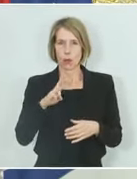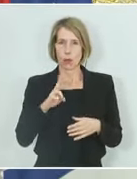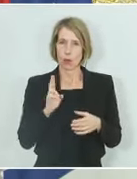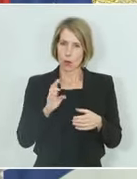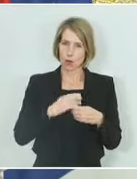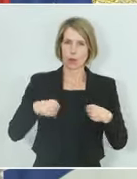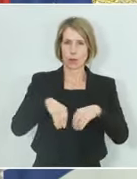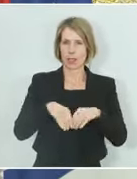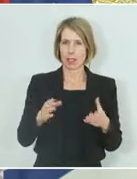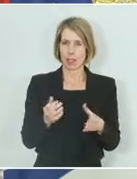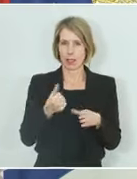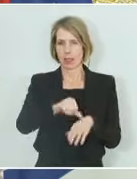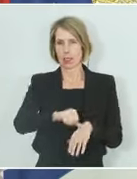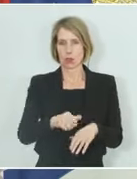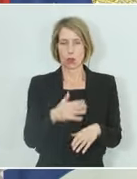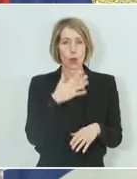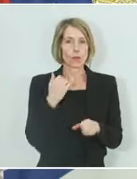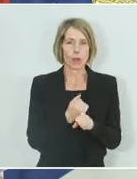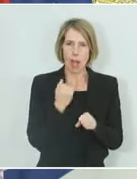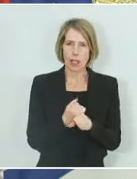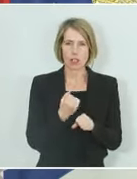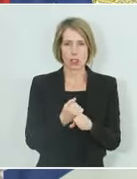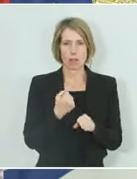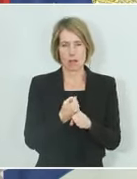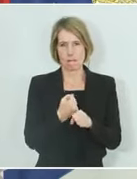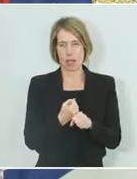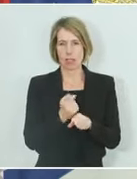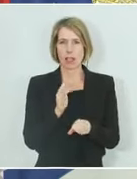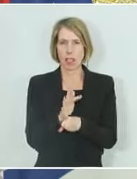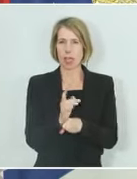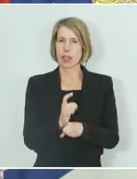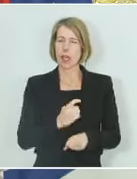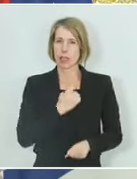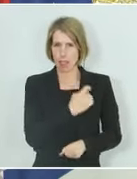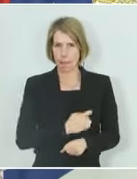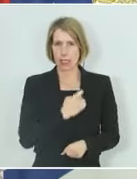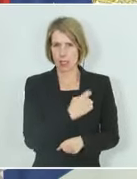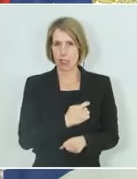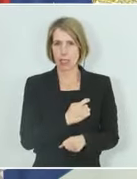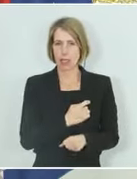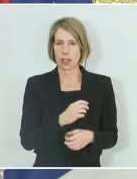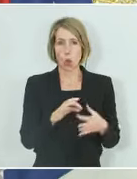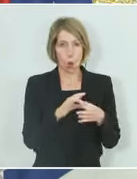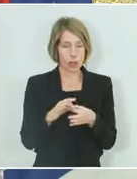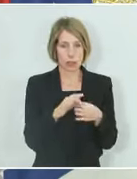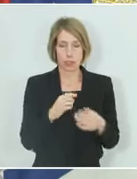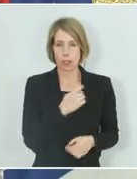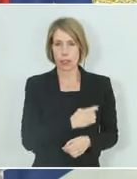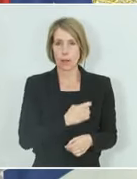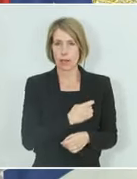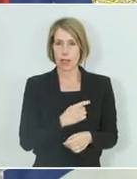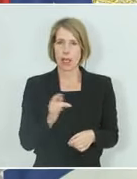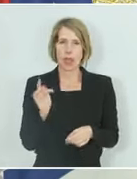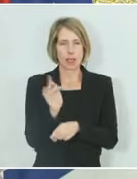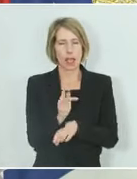viele Anstrengungen unternommen. Im Kampf gegen organisierte Kriminalität, im Kampf gegen Korruption, im absoluten